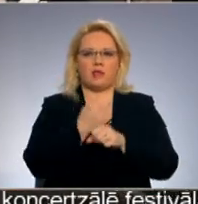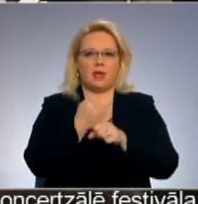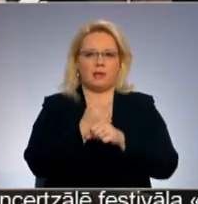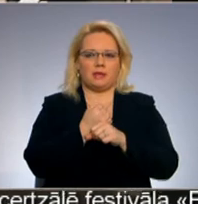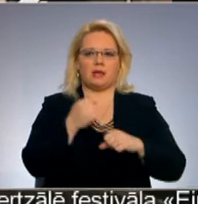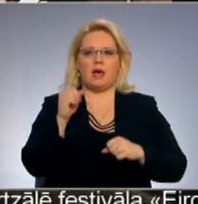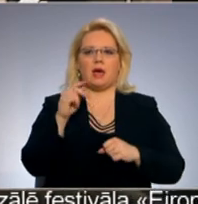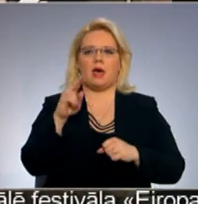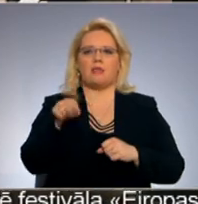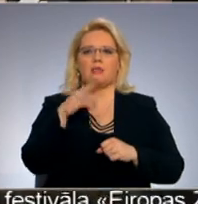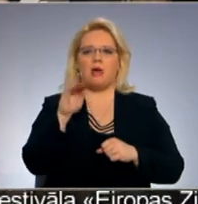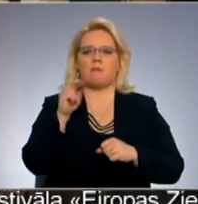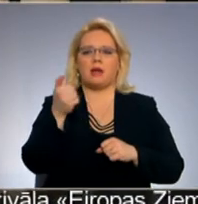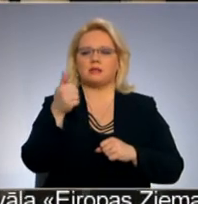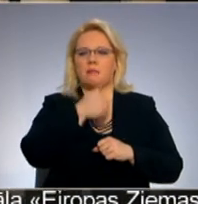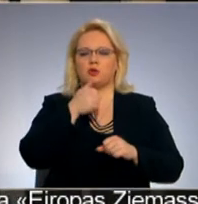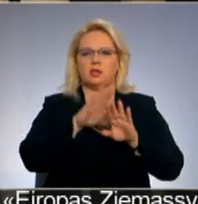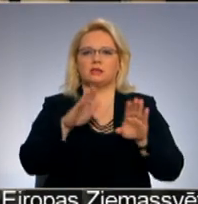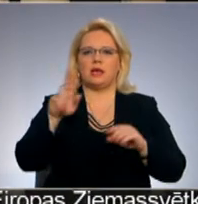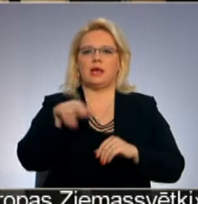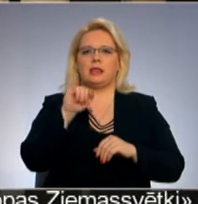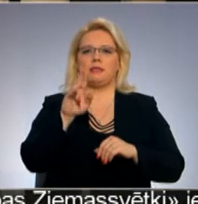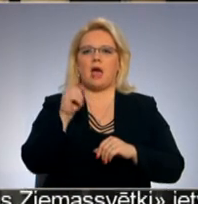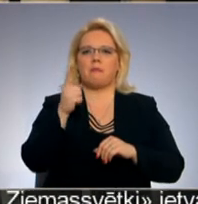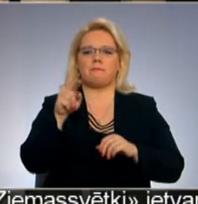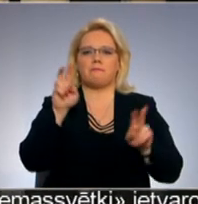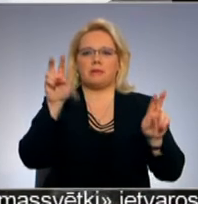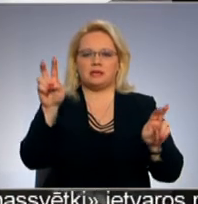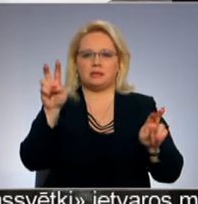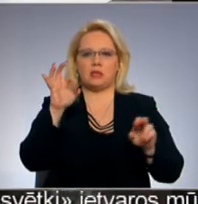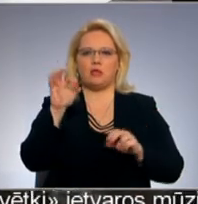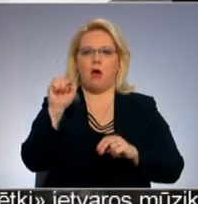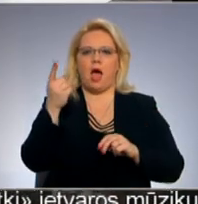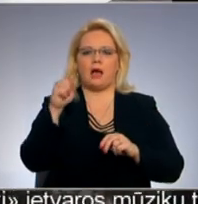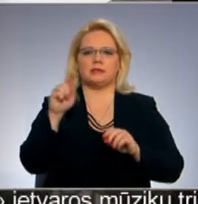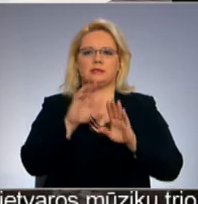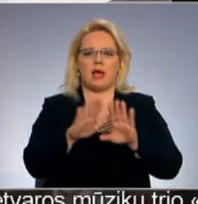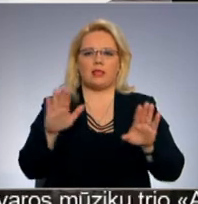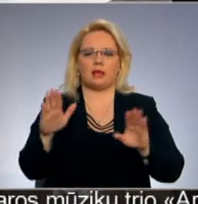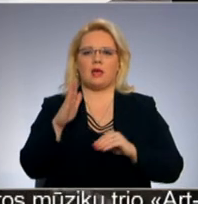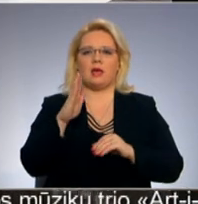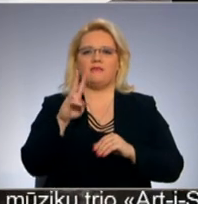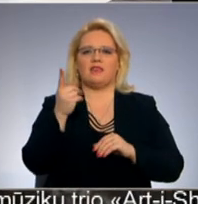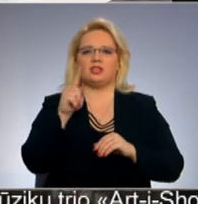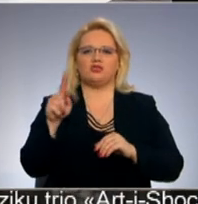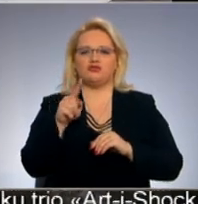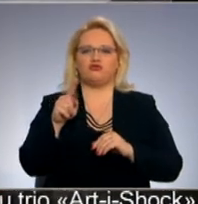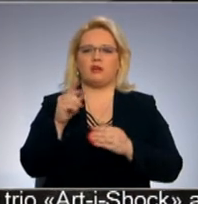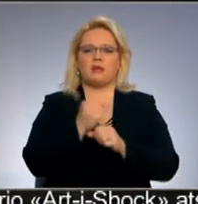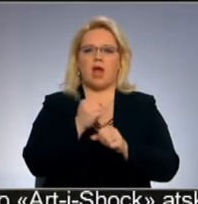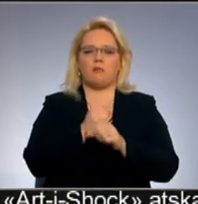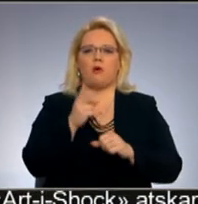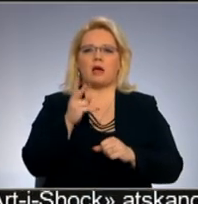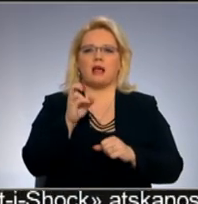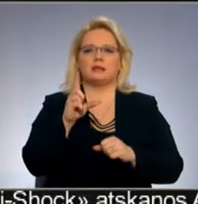Teodors Brambergs ar personālu izstādi, Dinamis galerijā nos. Kristaps ģelzis un Ģirds Bišš ar kopdarbu kancele Rīgas